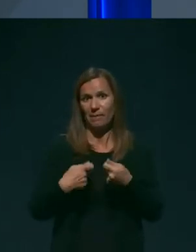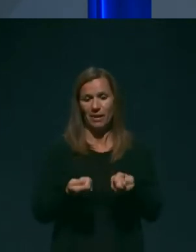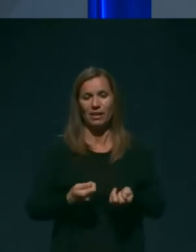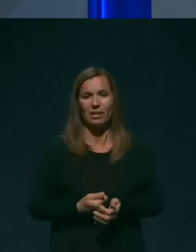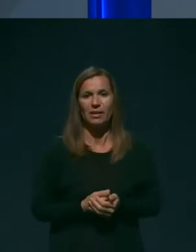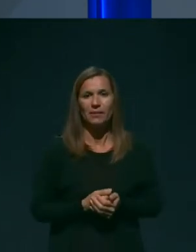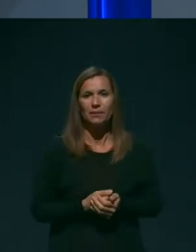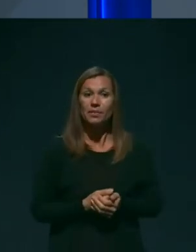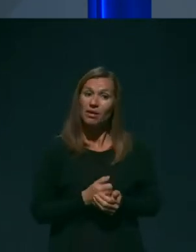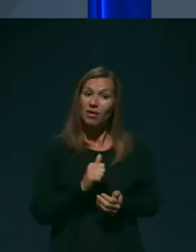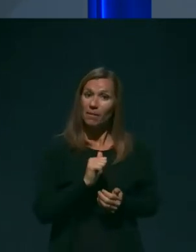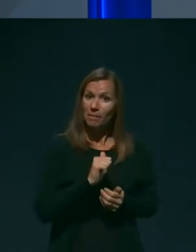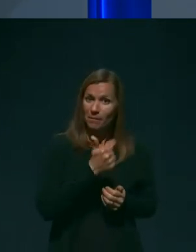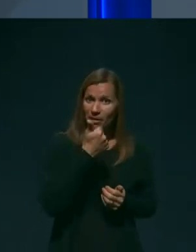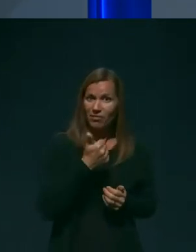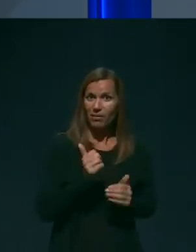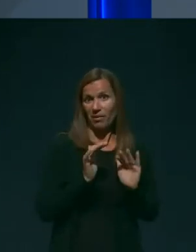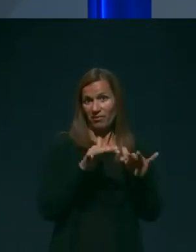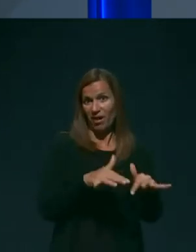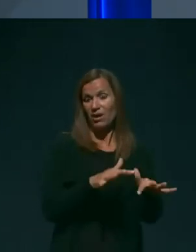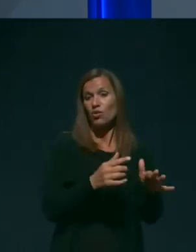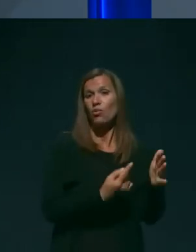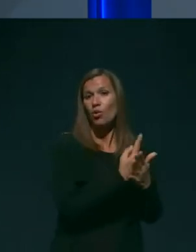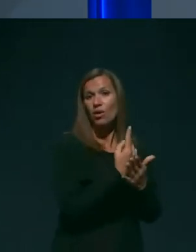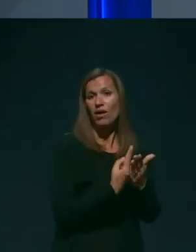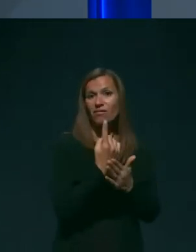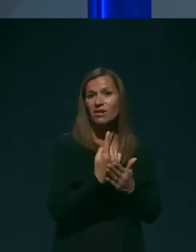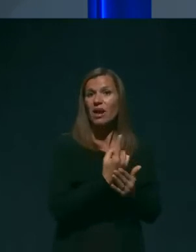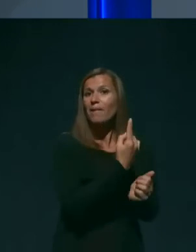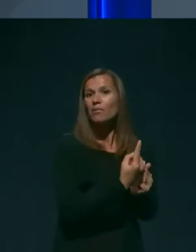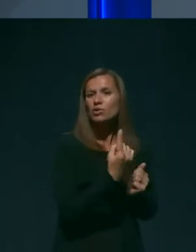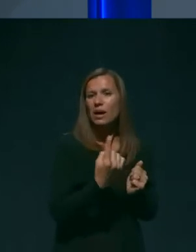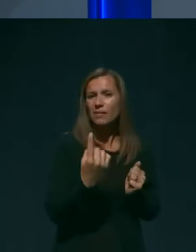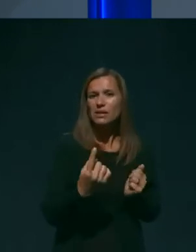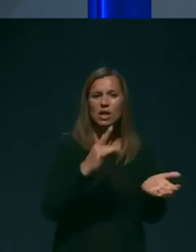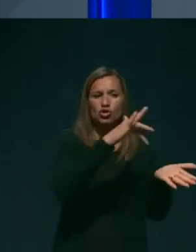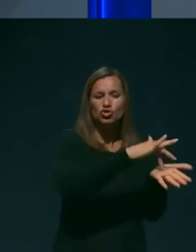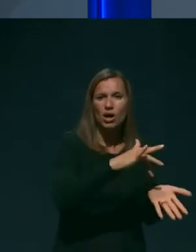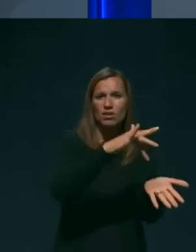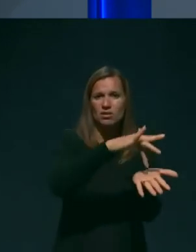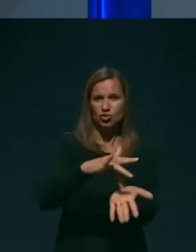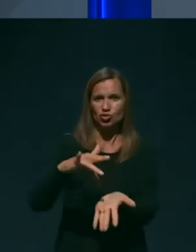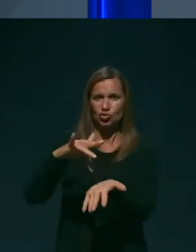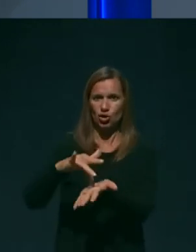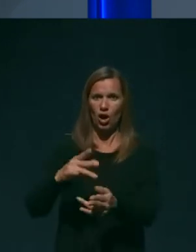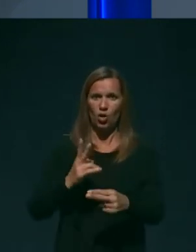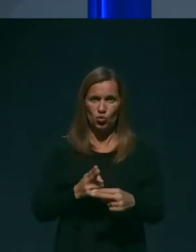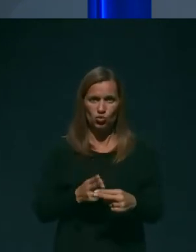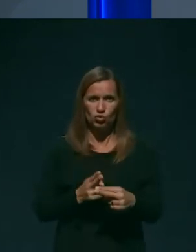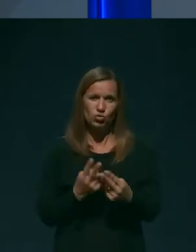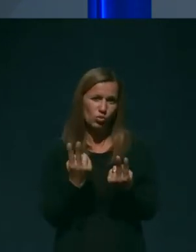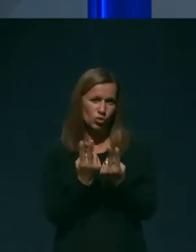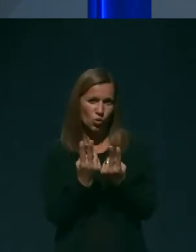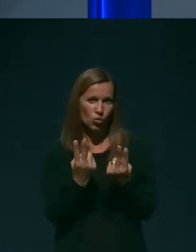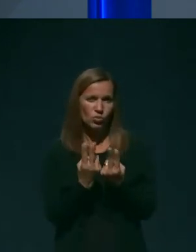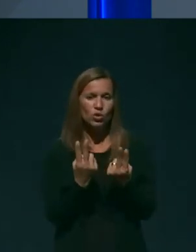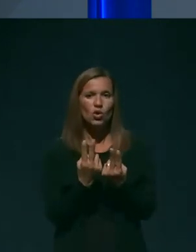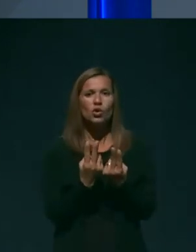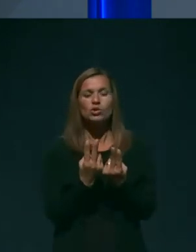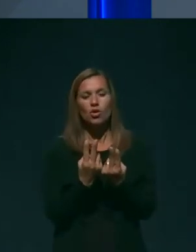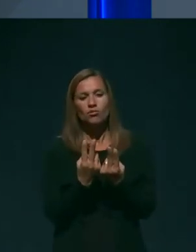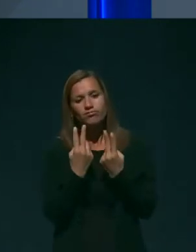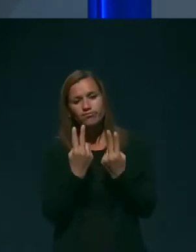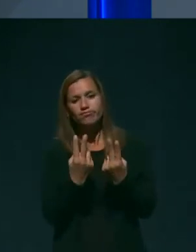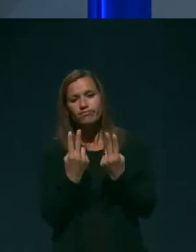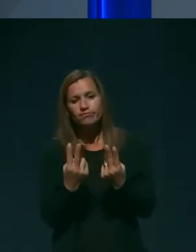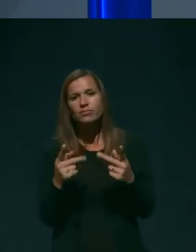V prvem valu so se pojavila posamezdna žarišča okušb. Podobno so se s tem soočele tudi